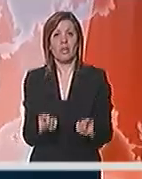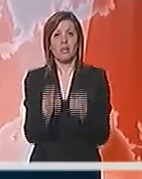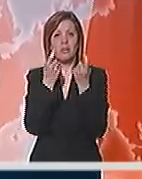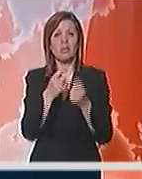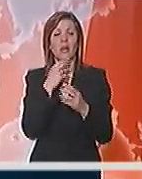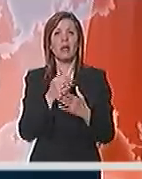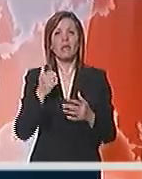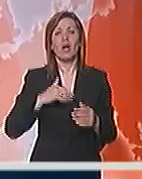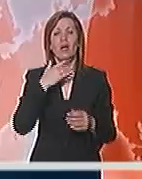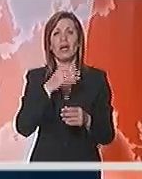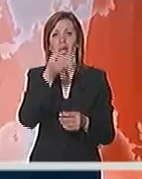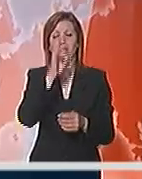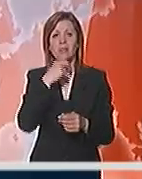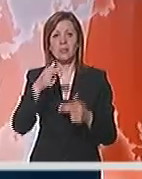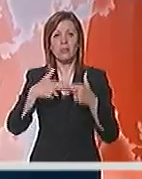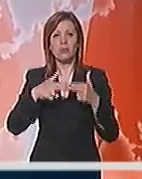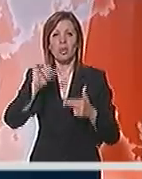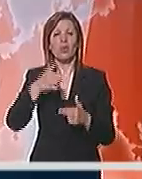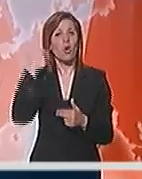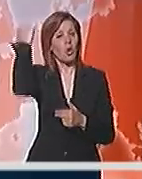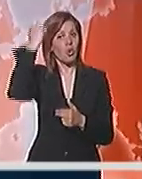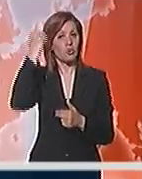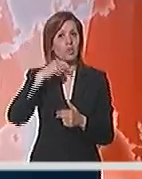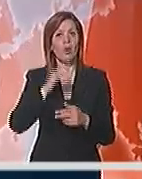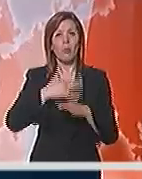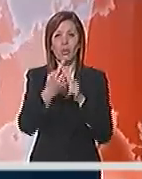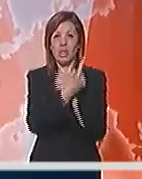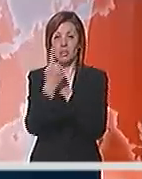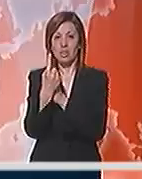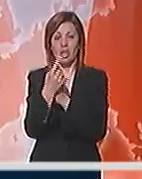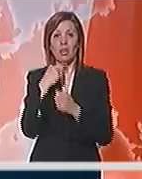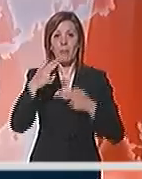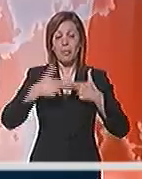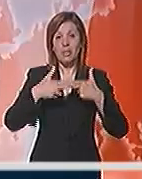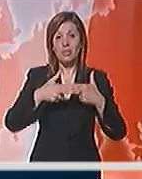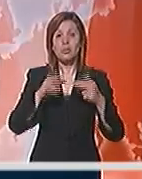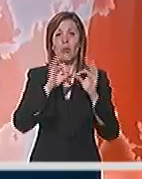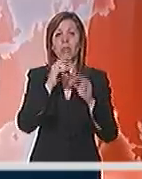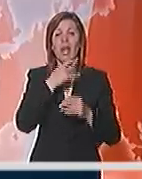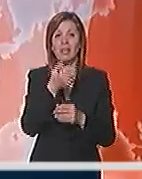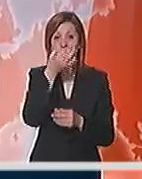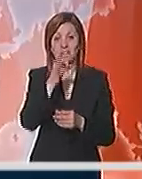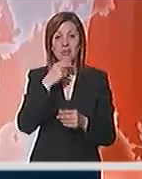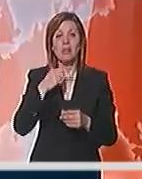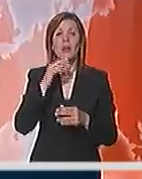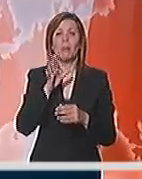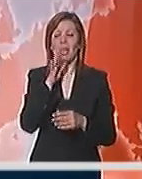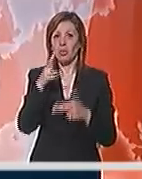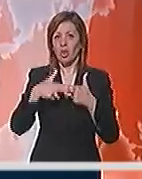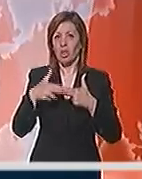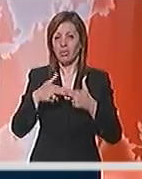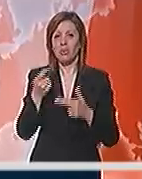Belograd su u blizini Kačanika na jugu Kosova. Posle incidenta u kojem je u blizini Blaca na graničnom prelazu prema Makedoniji